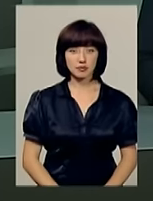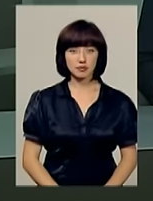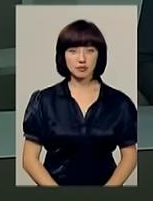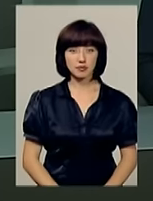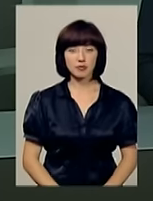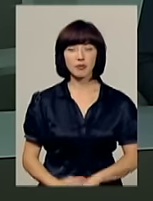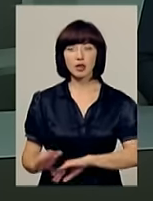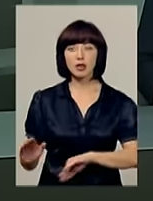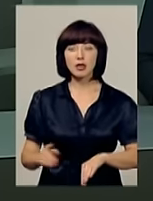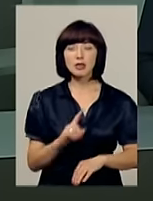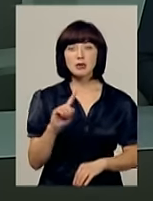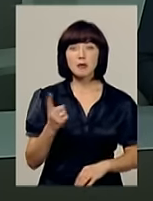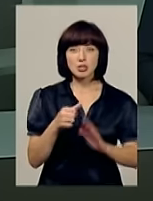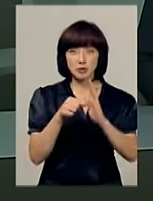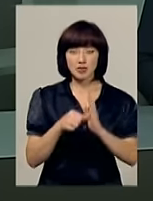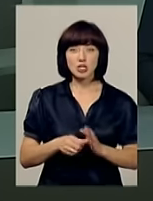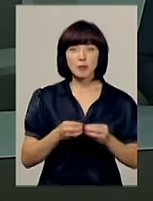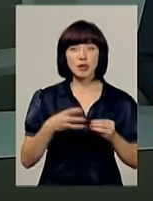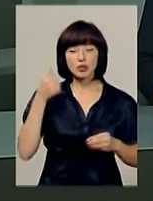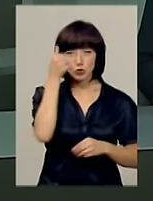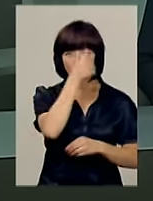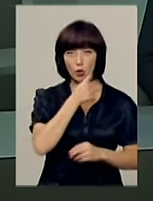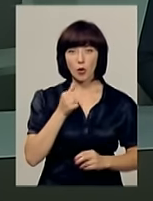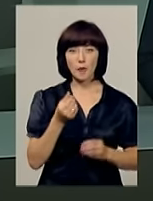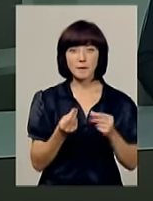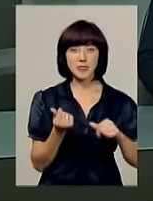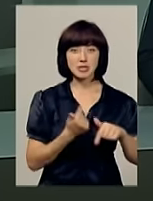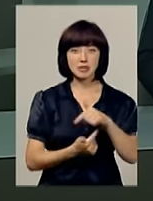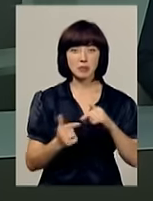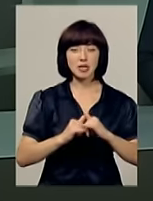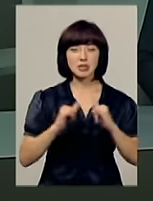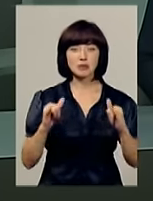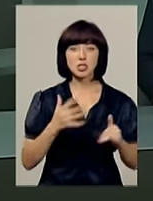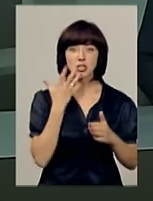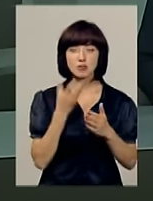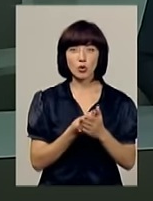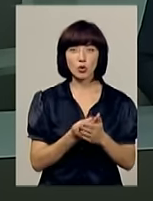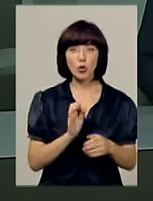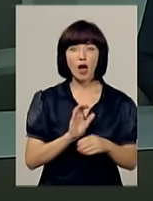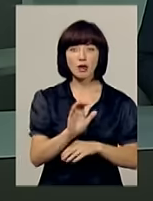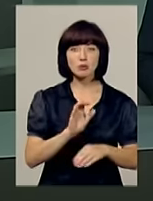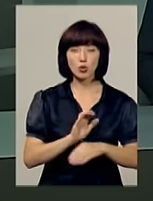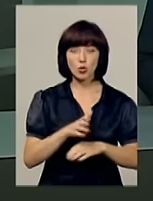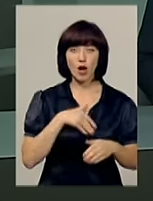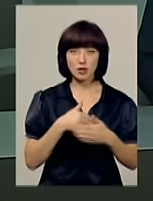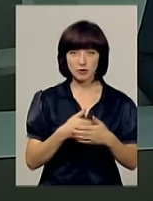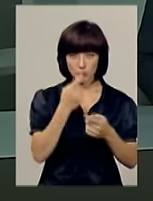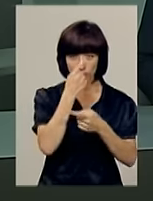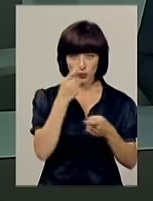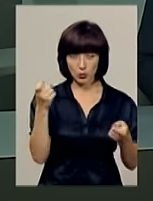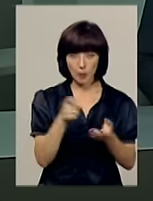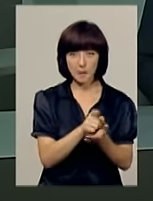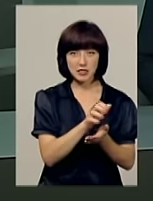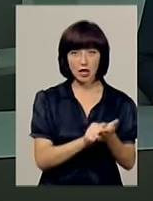За перше півріччя 2015 року підприємці Хмельниччини збільшили свою експортну активність. Як повідомили у